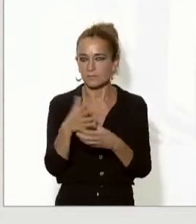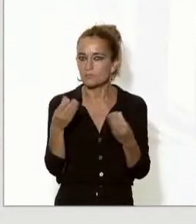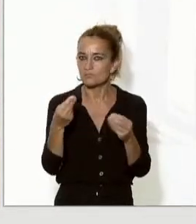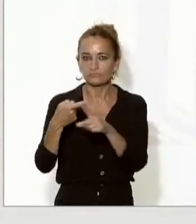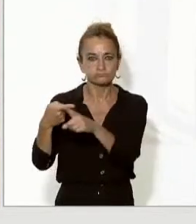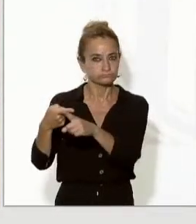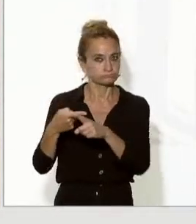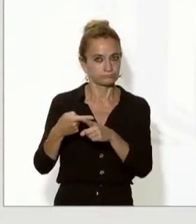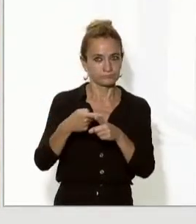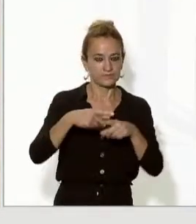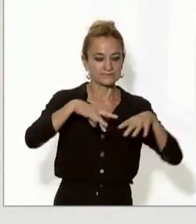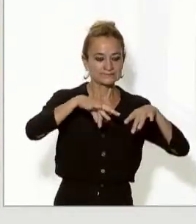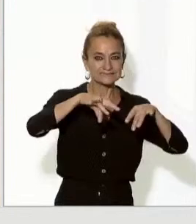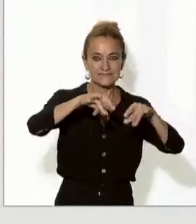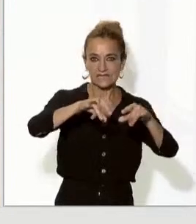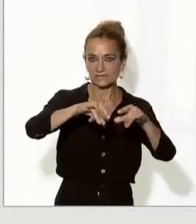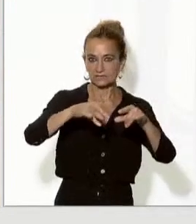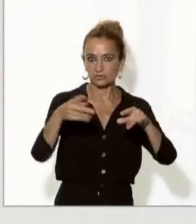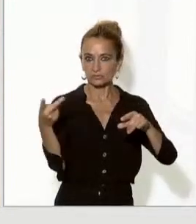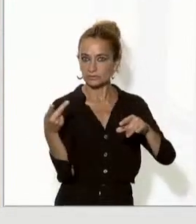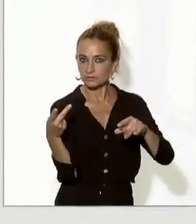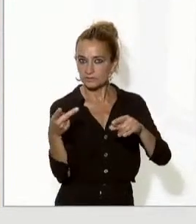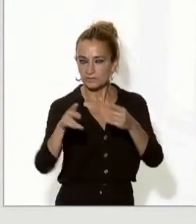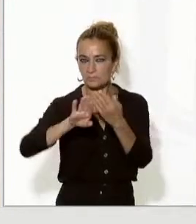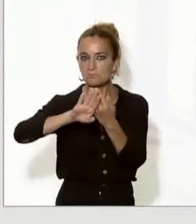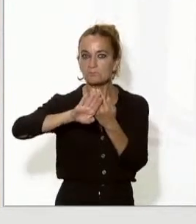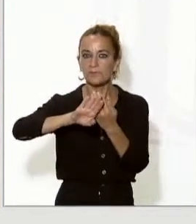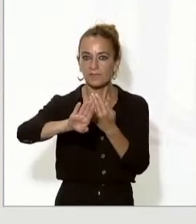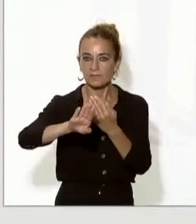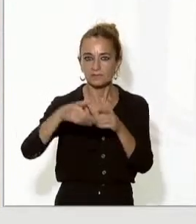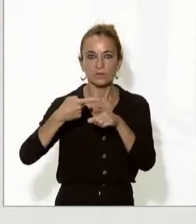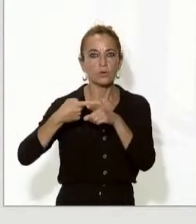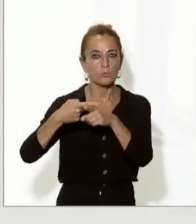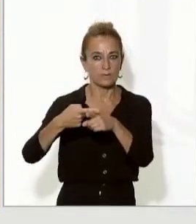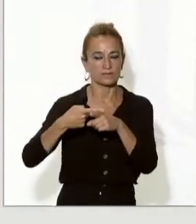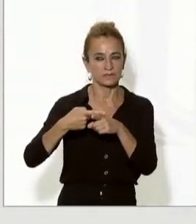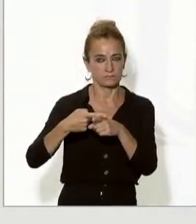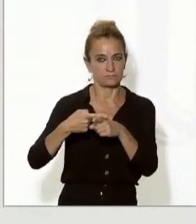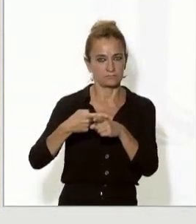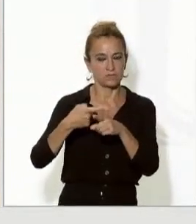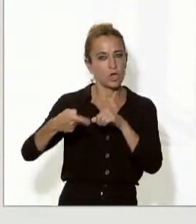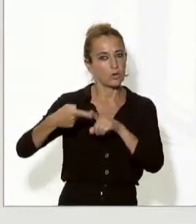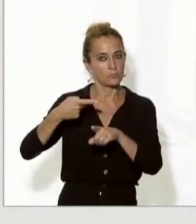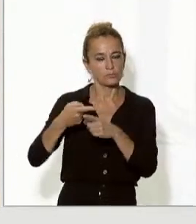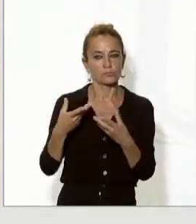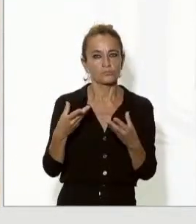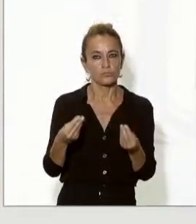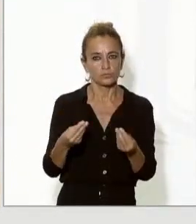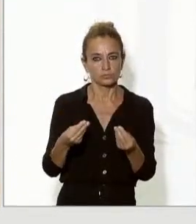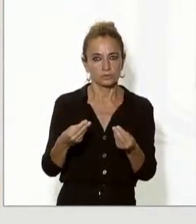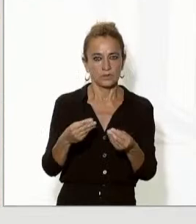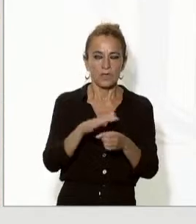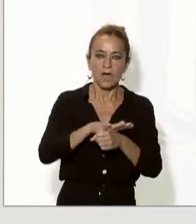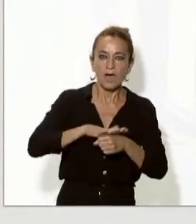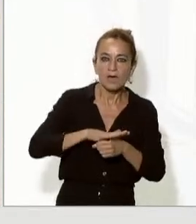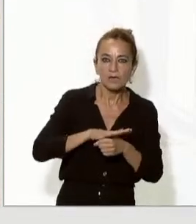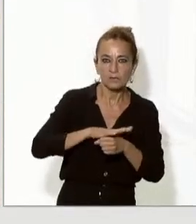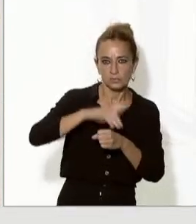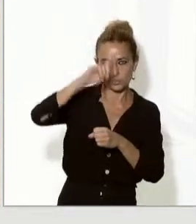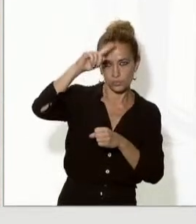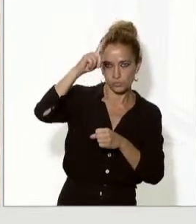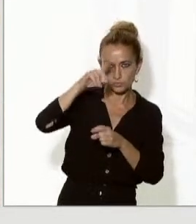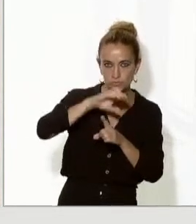entre dos territoris veïns en què compartim i tenim tants llaços, des del punt de vista cultural, lingüístic,